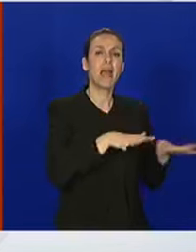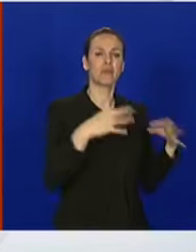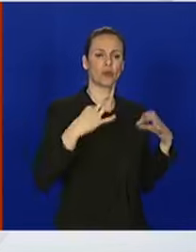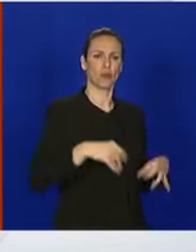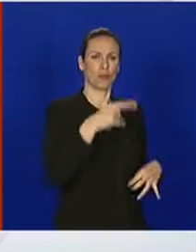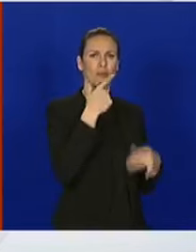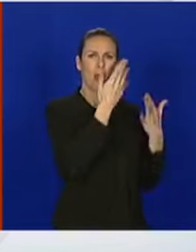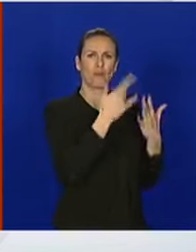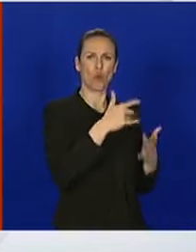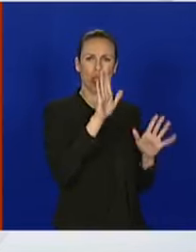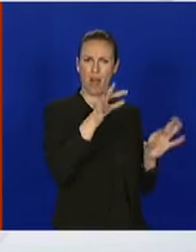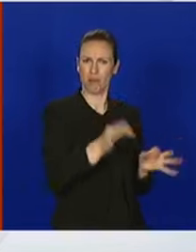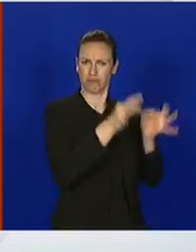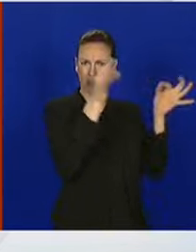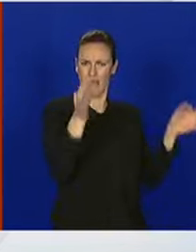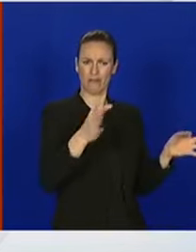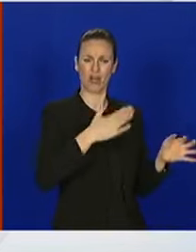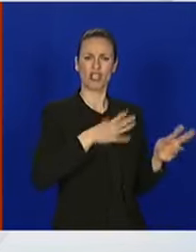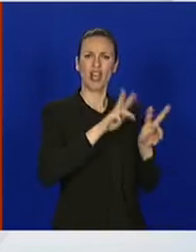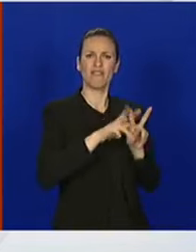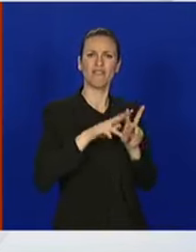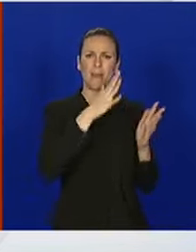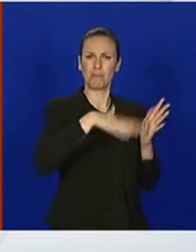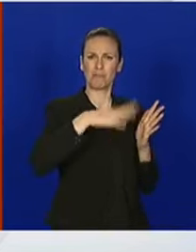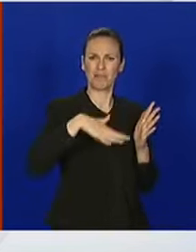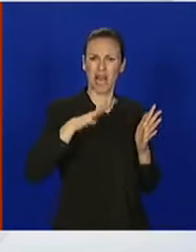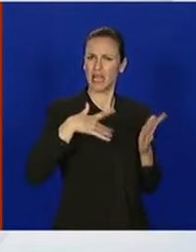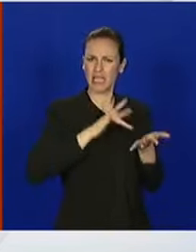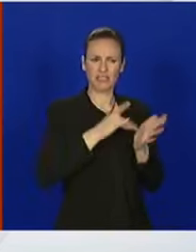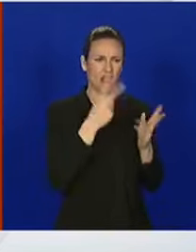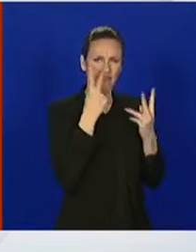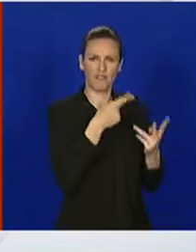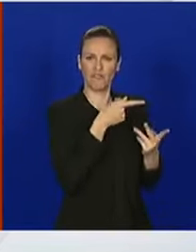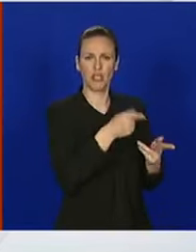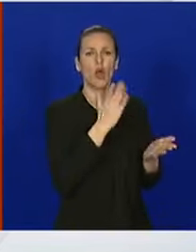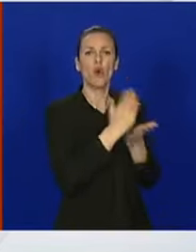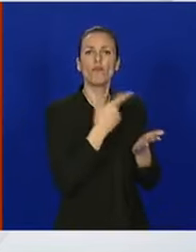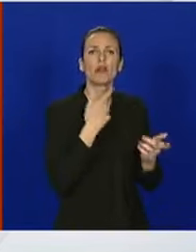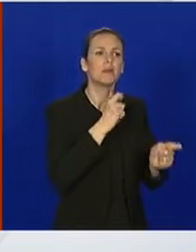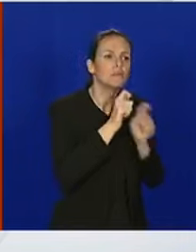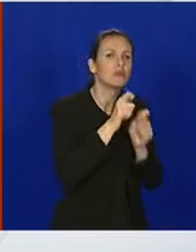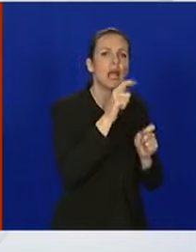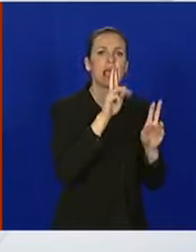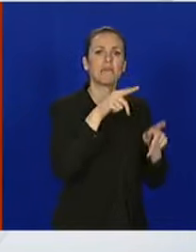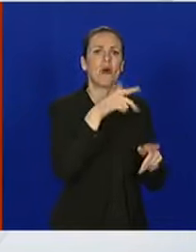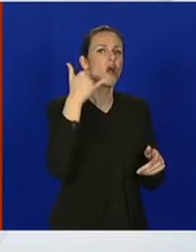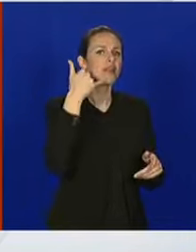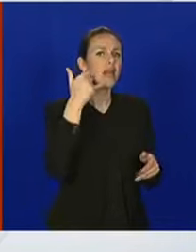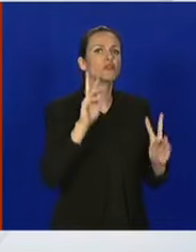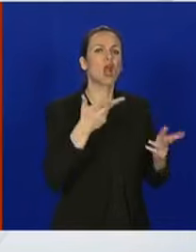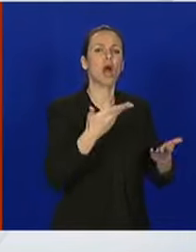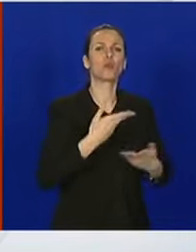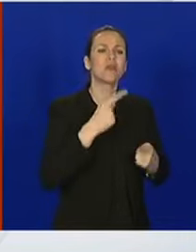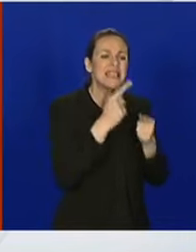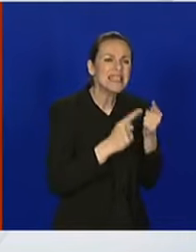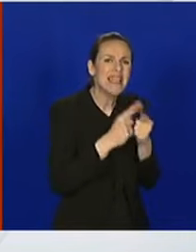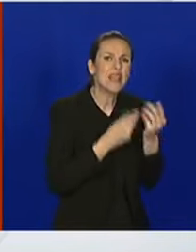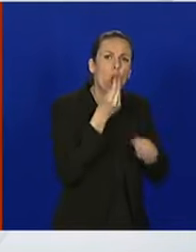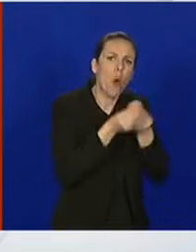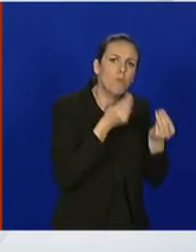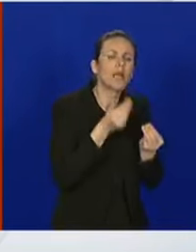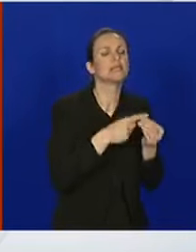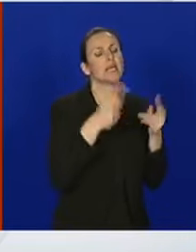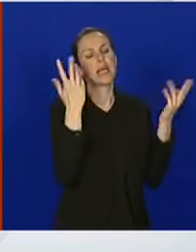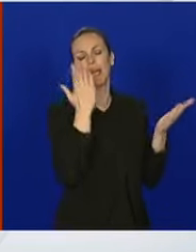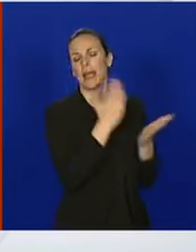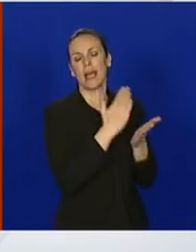brojeve koje su objavljeni na našim web stranicama i stalno komuniciramo o tim brojevima, pa će dobiti vrlo detaljne upute. Naravno, postoji